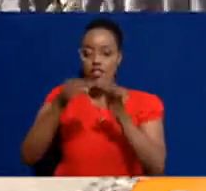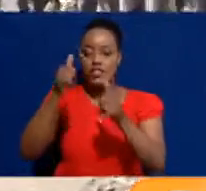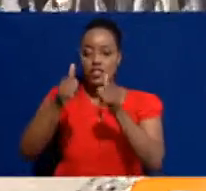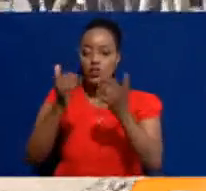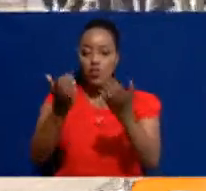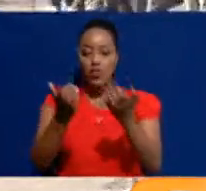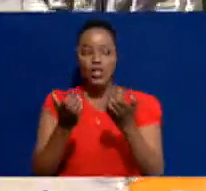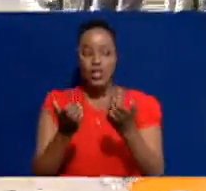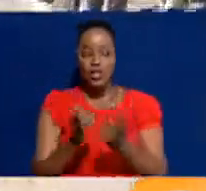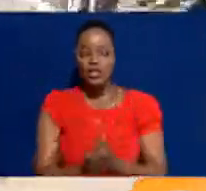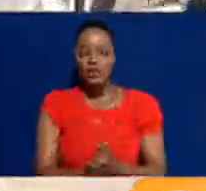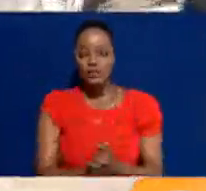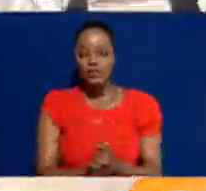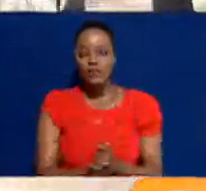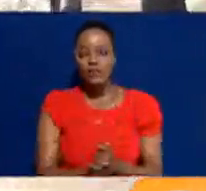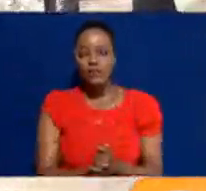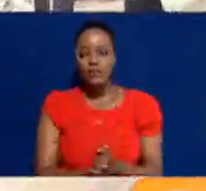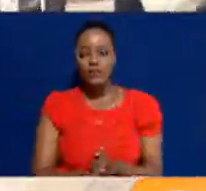tunataka.